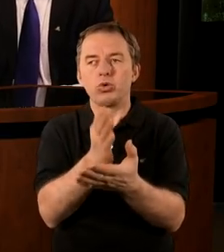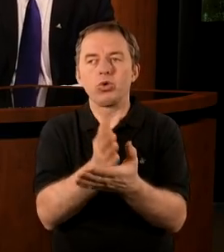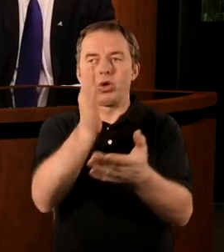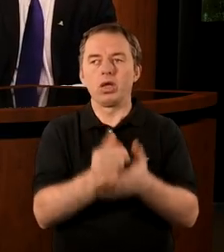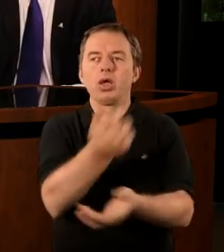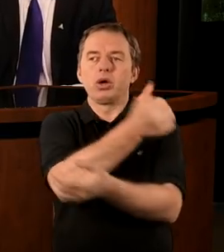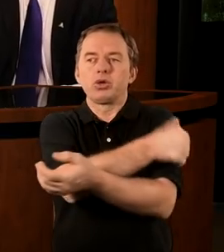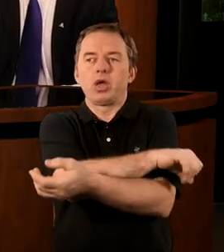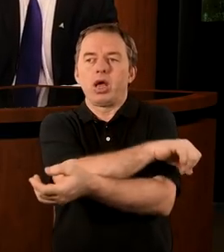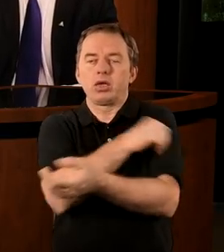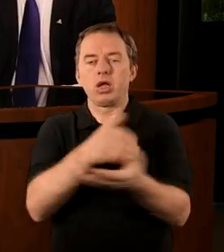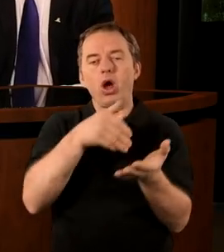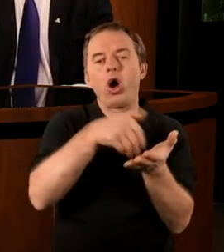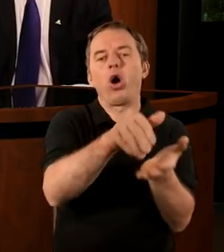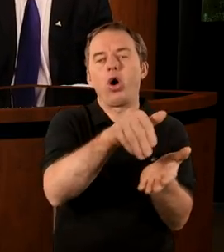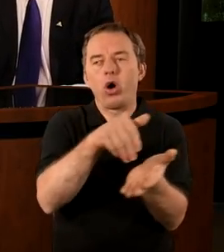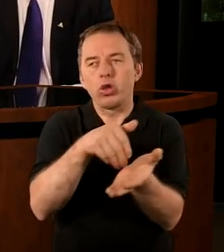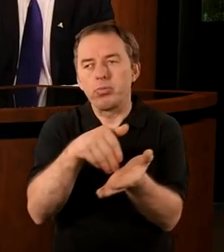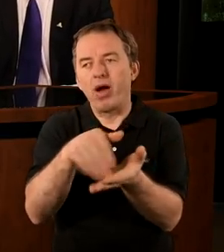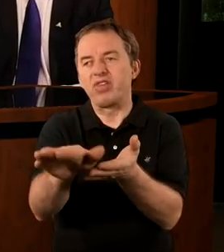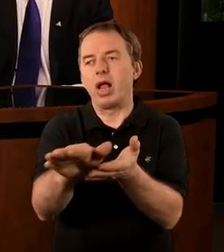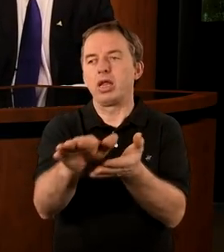chrześcijanie odmawiali